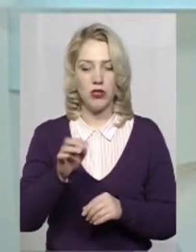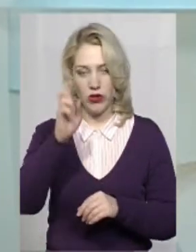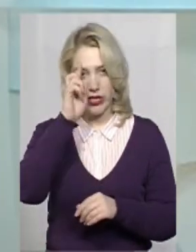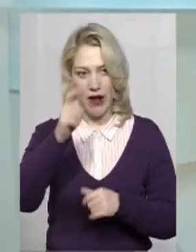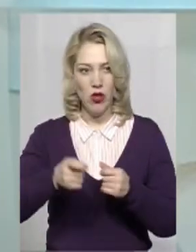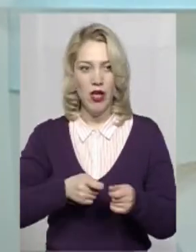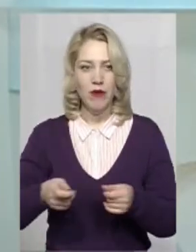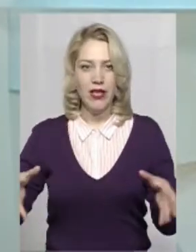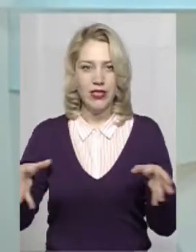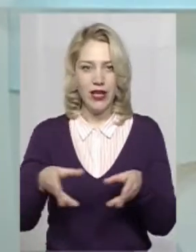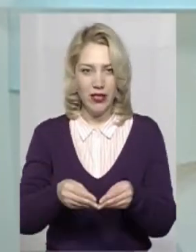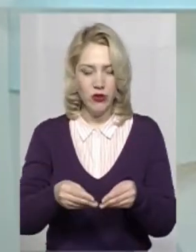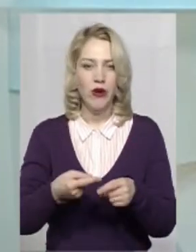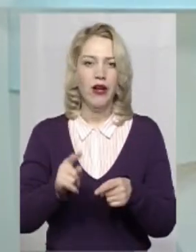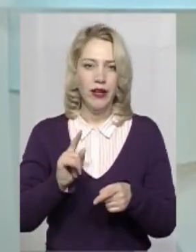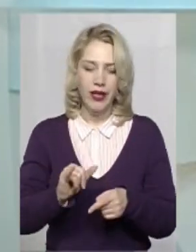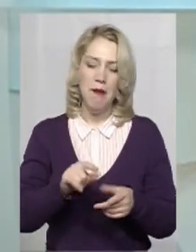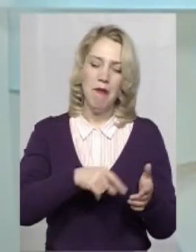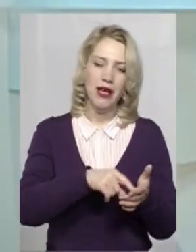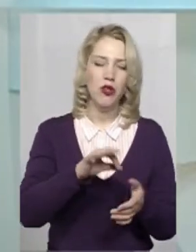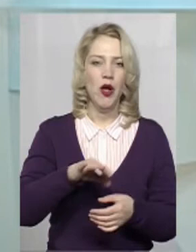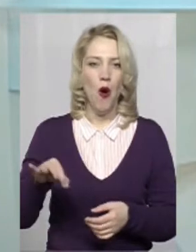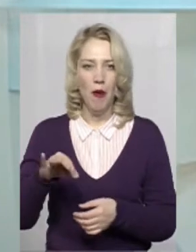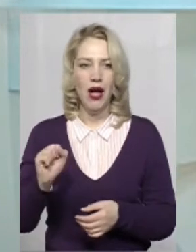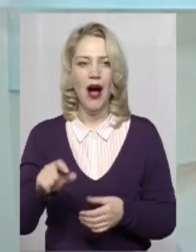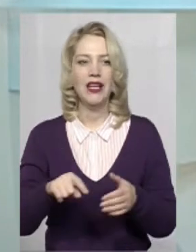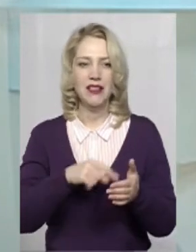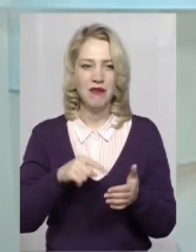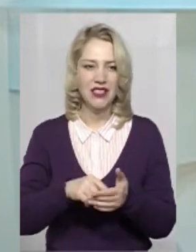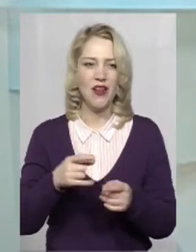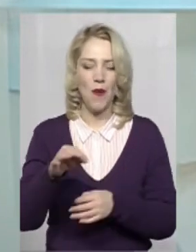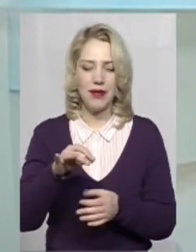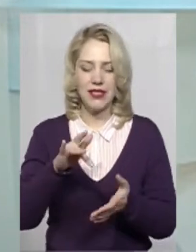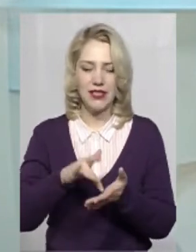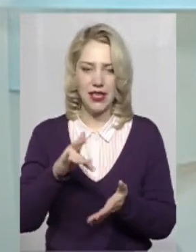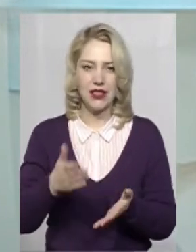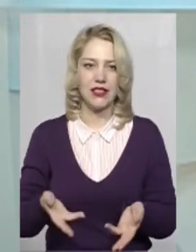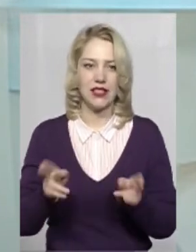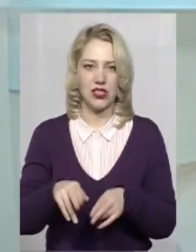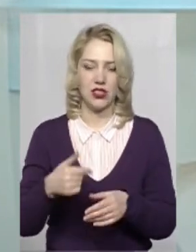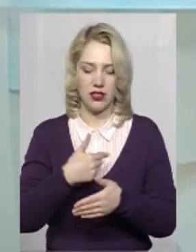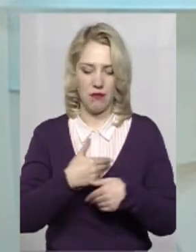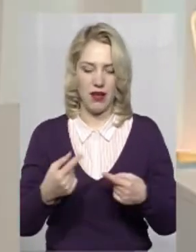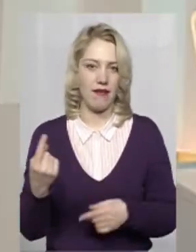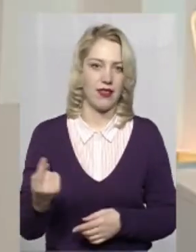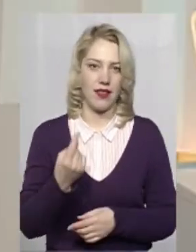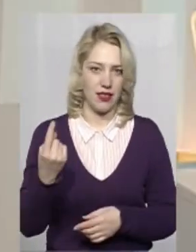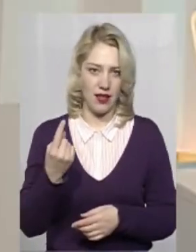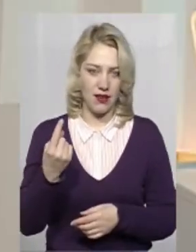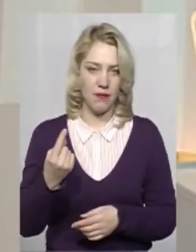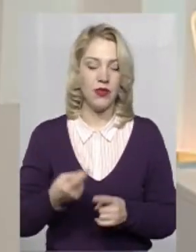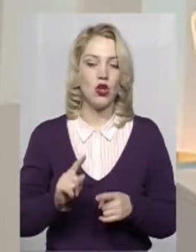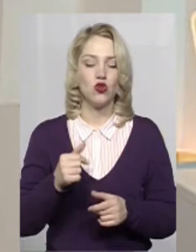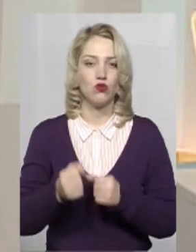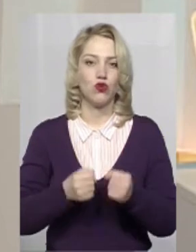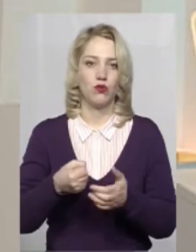державною адміністрацією. Тут, по суті, будує місто і область. А з міст, з обласних центрів, по суті, ми залишилися єдині. Чому ми добігли